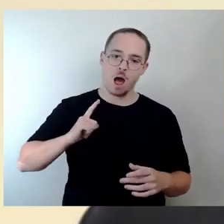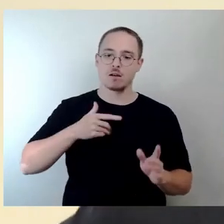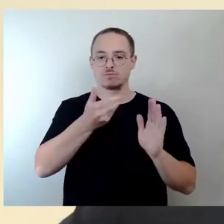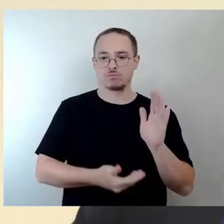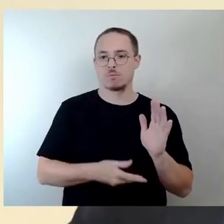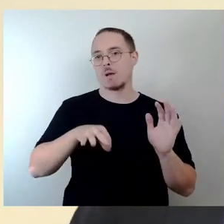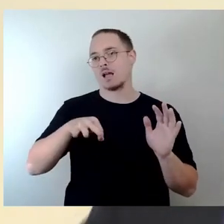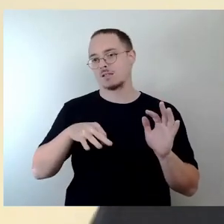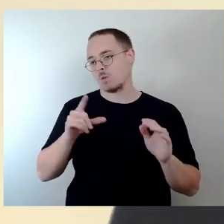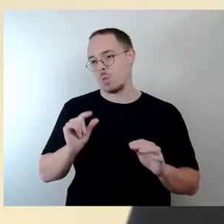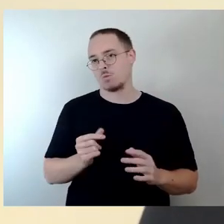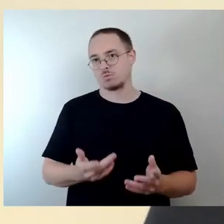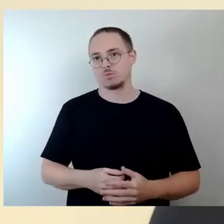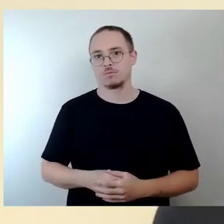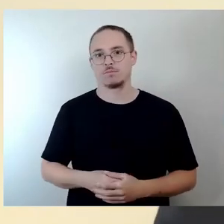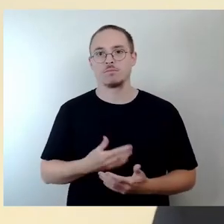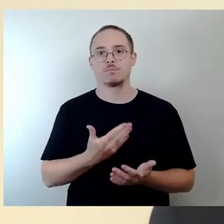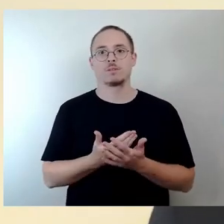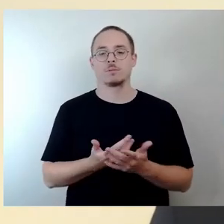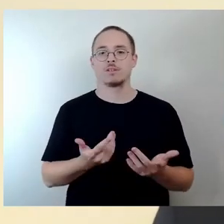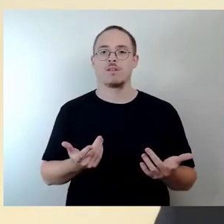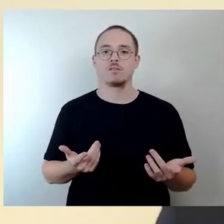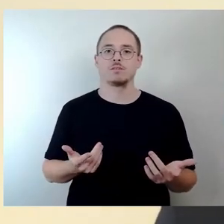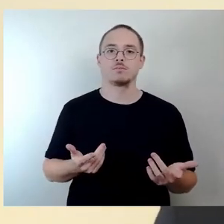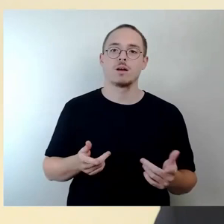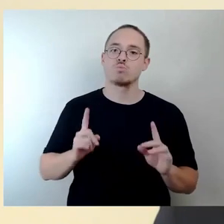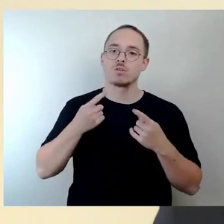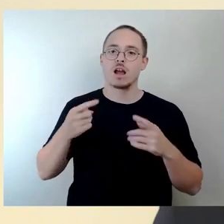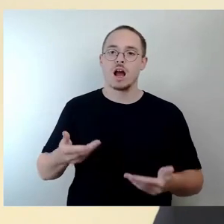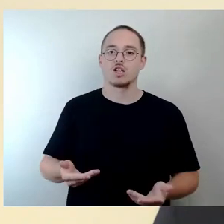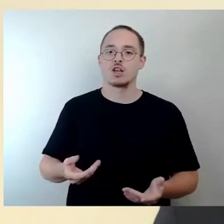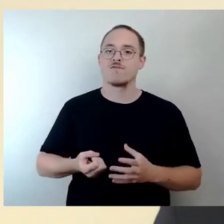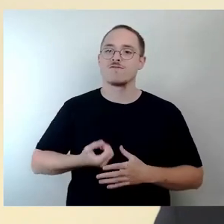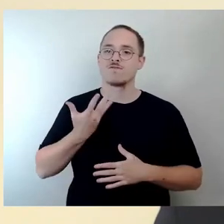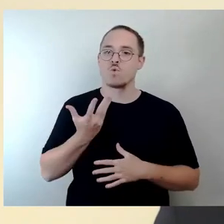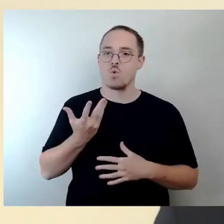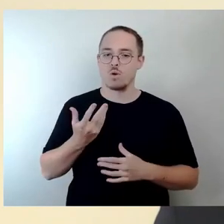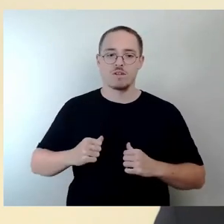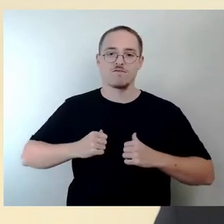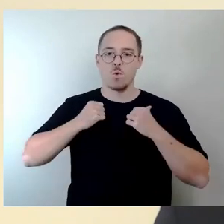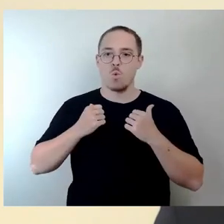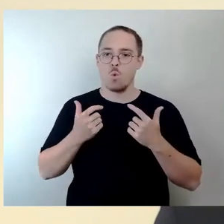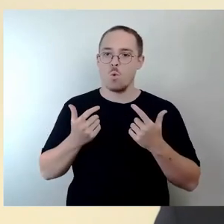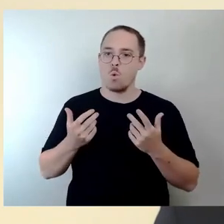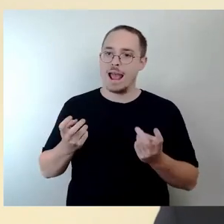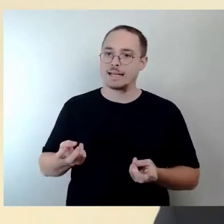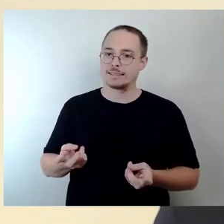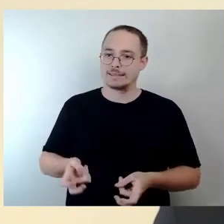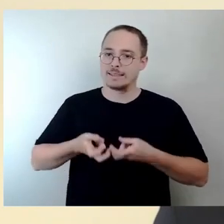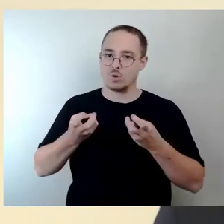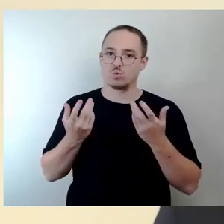die musikalische Früherziehung, die Piepmatzkurse, die Musikwerkstatt, Babykurse, Orientierungskurse mit einer Warteliste von